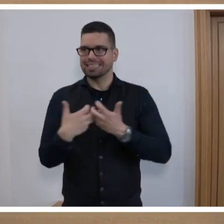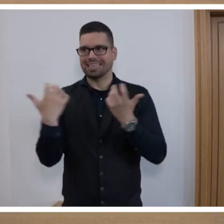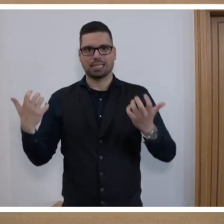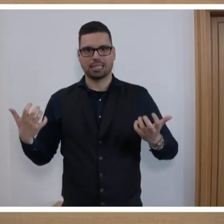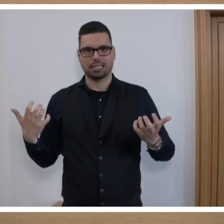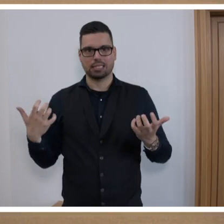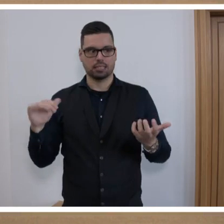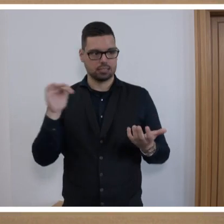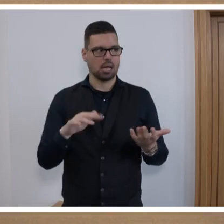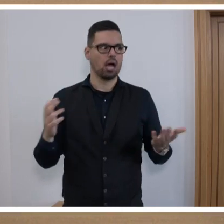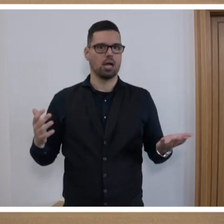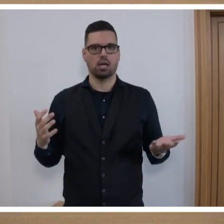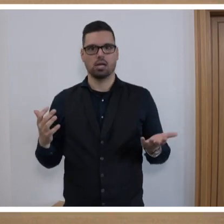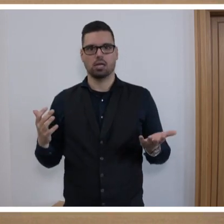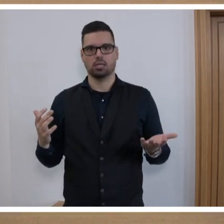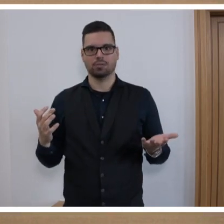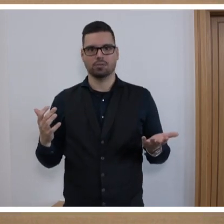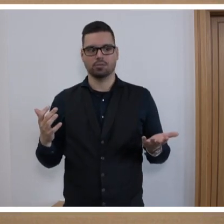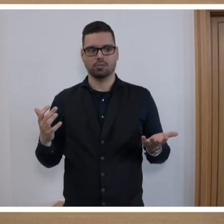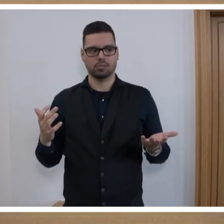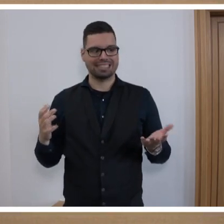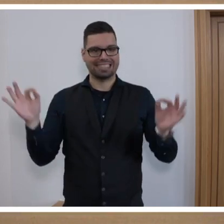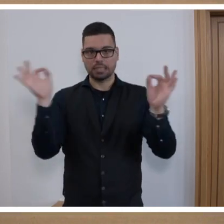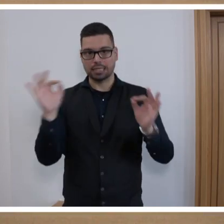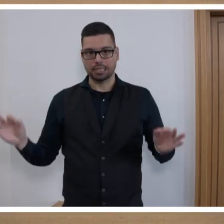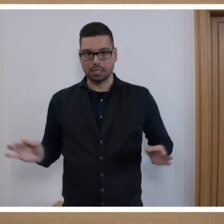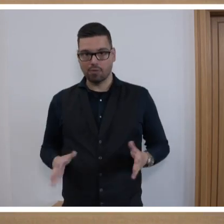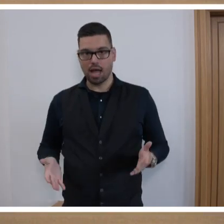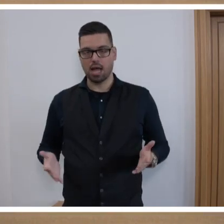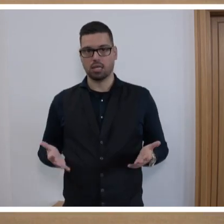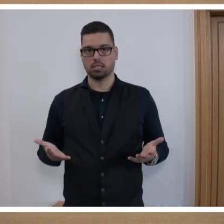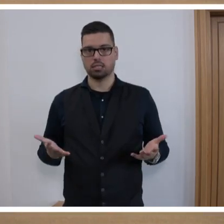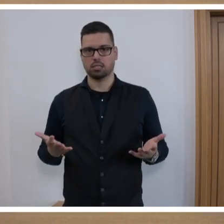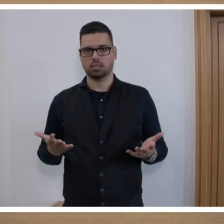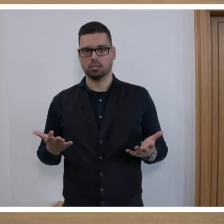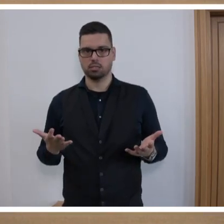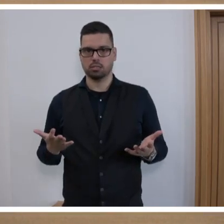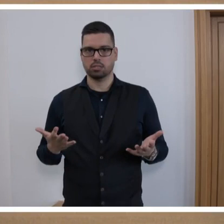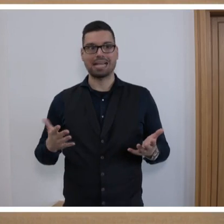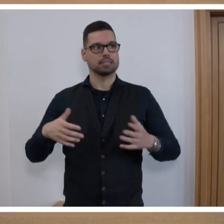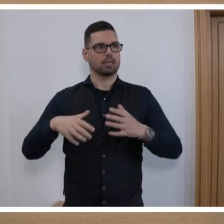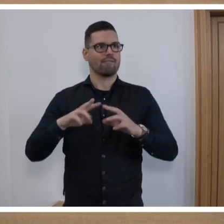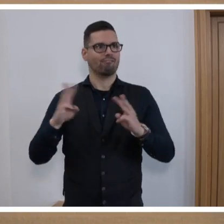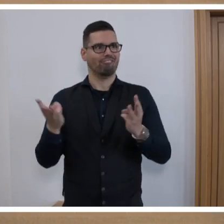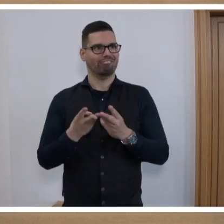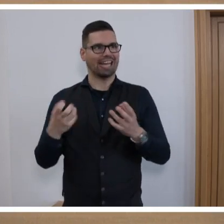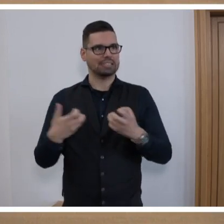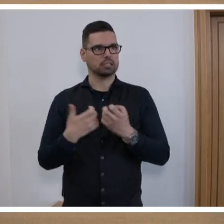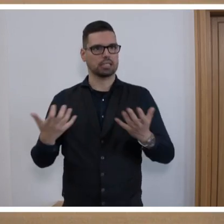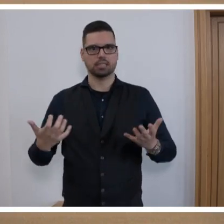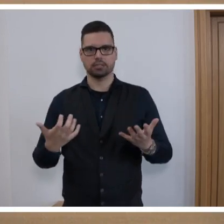es in sich hat, der tatsächlich die Gefahr in sich birgt, dass er sich zu einem Weltkrieg ausweitet.